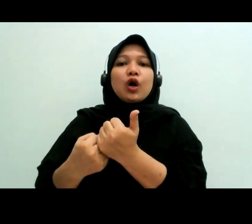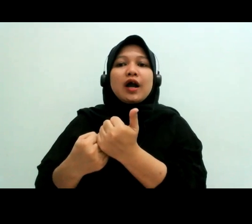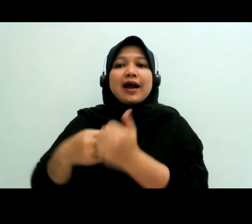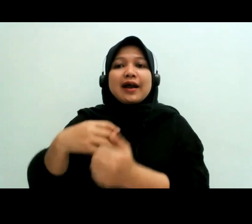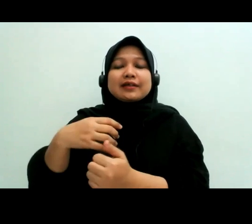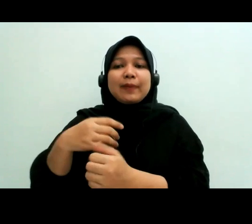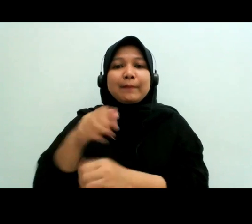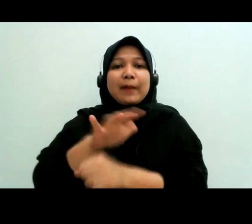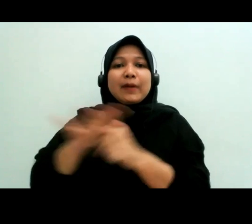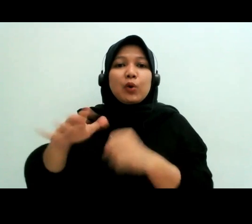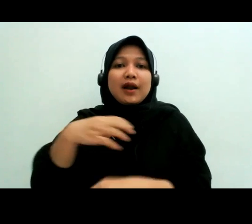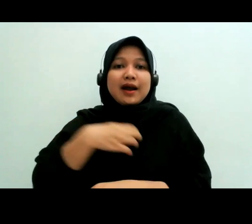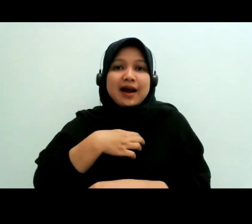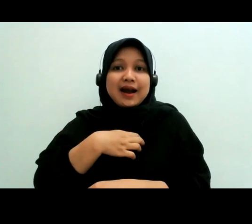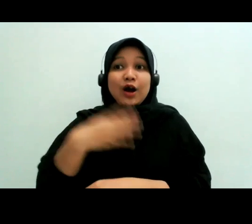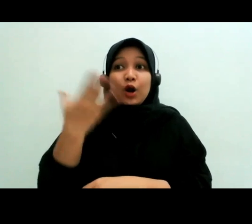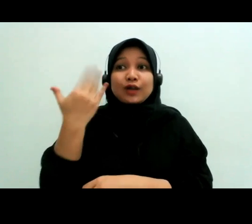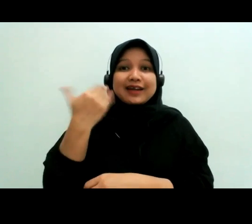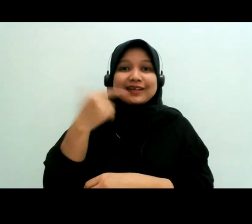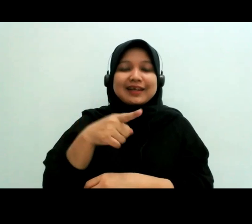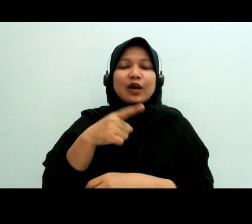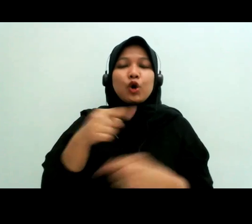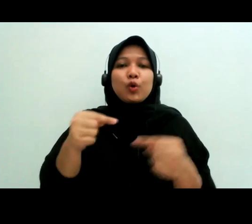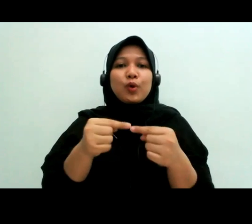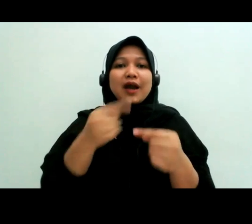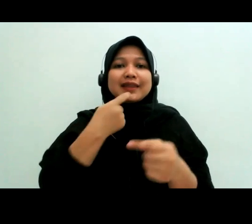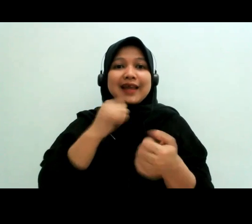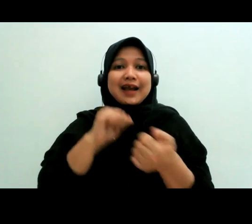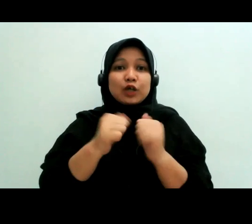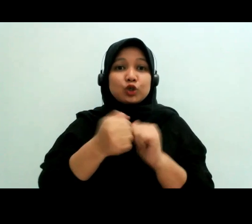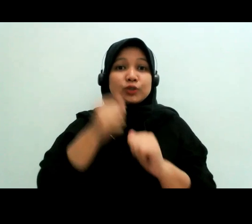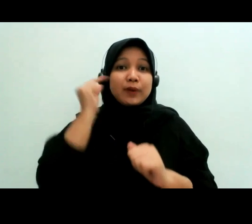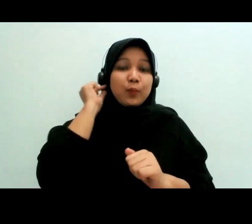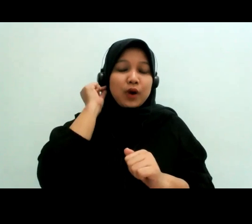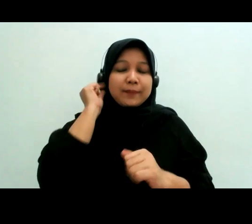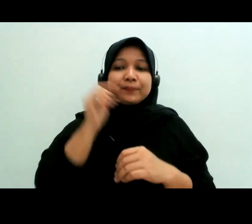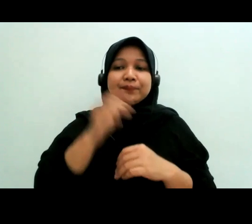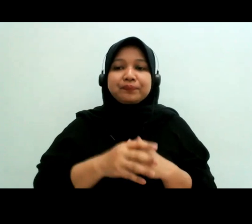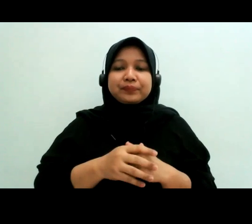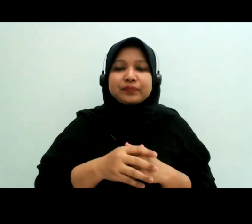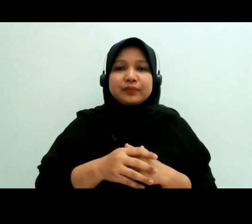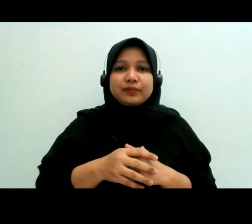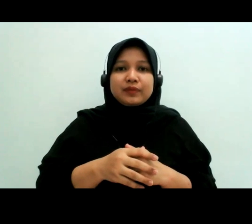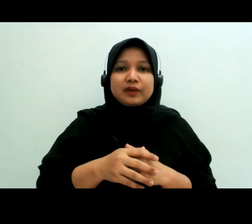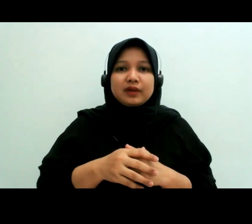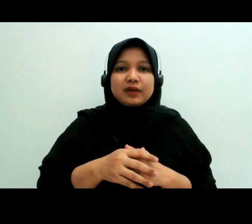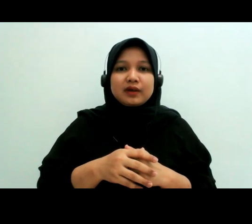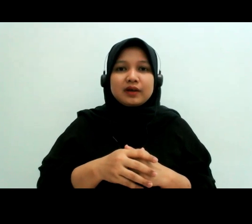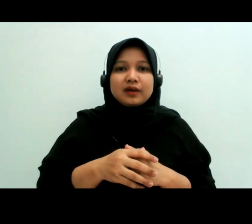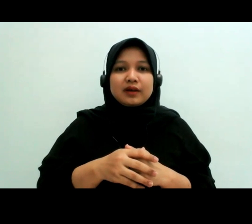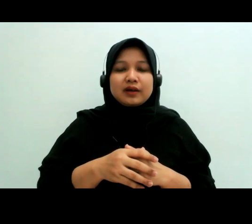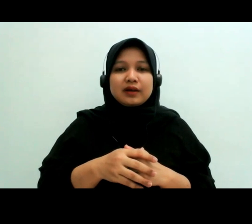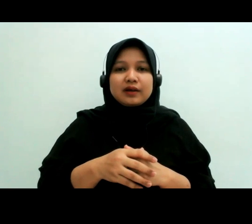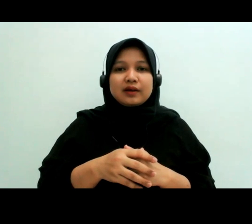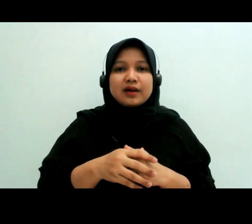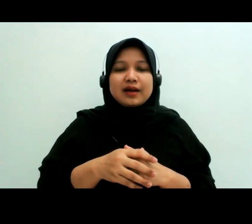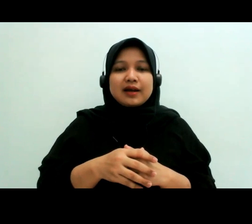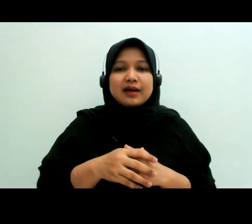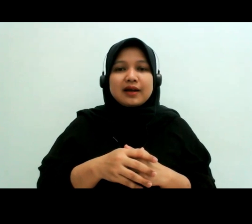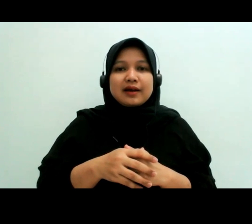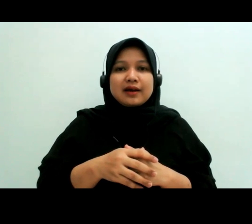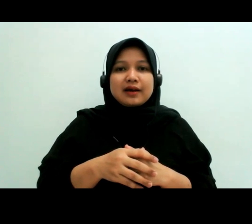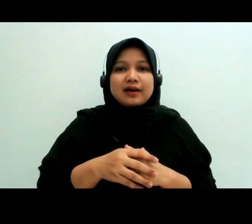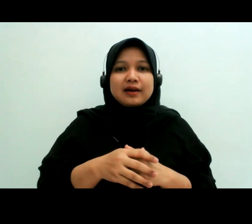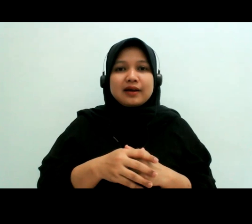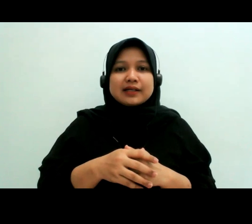ya nah jadi ketika dia menafsir jadi ini kan ada tuh apa namanya si peraturan itu